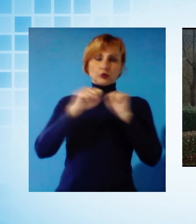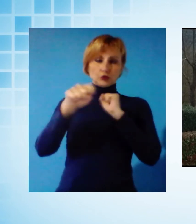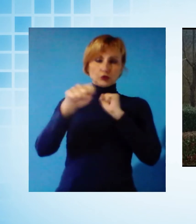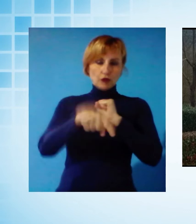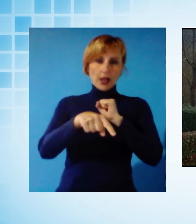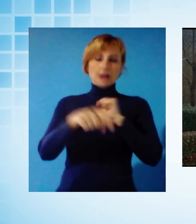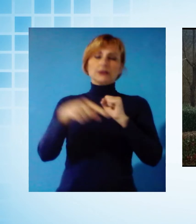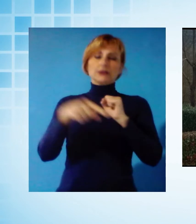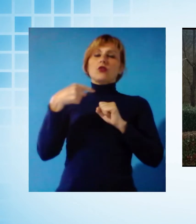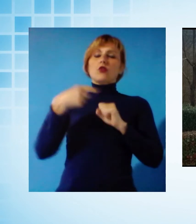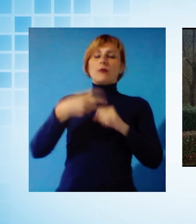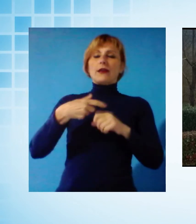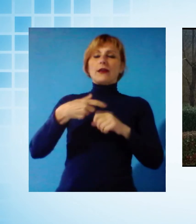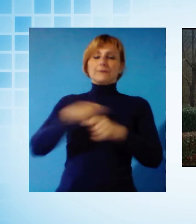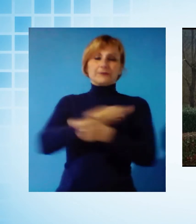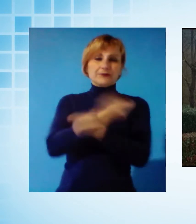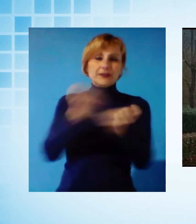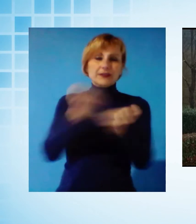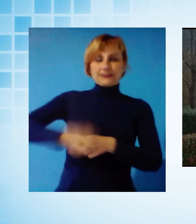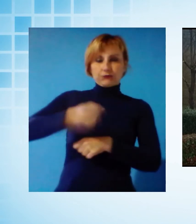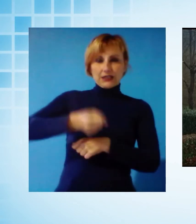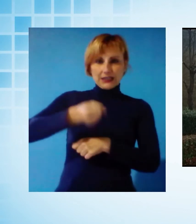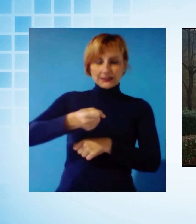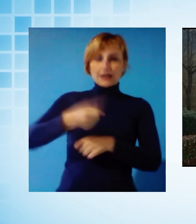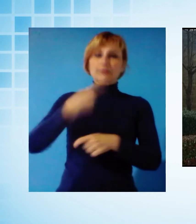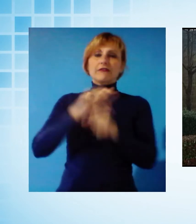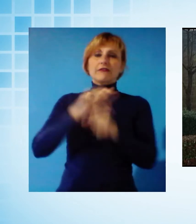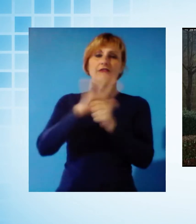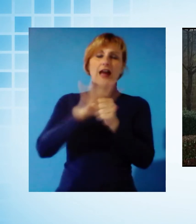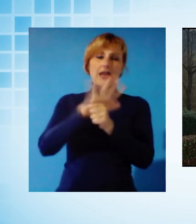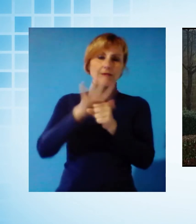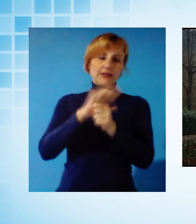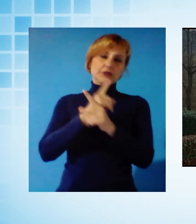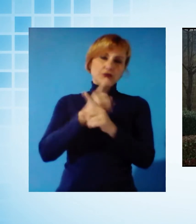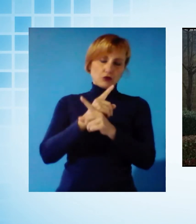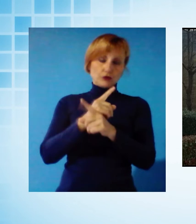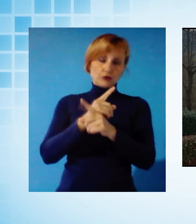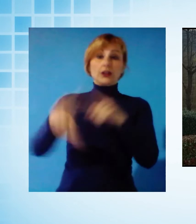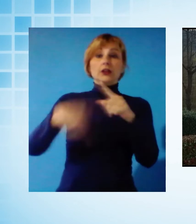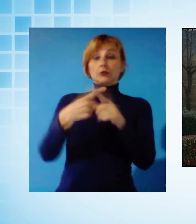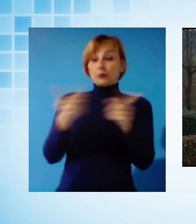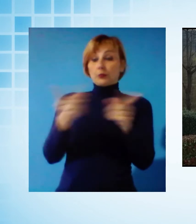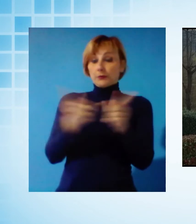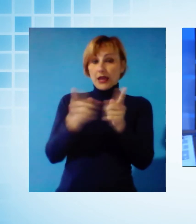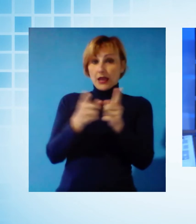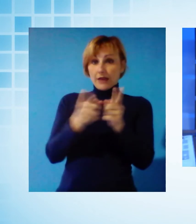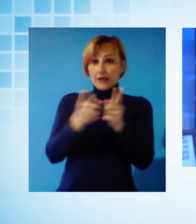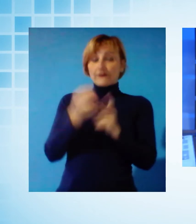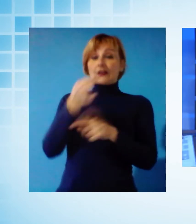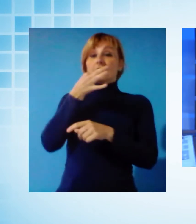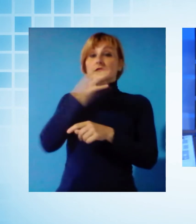spese alle famiglie più bisognose. Quindi a breve inizieremo la collaborazione anche con loro.